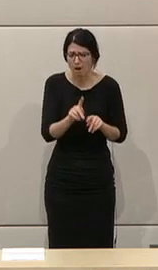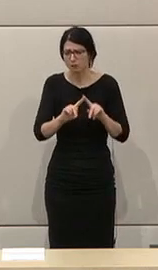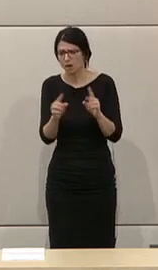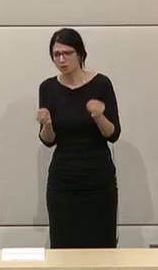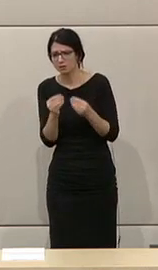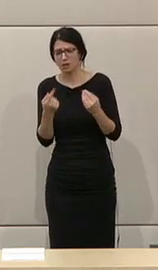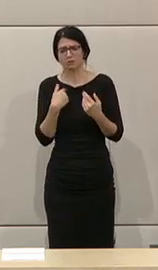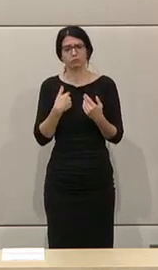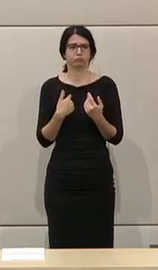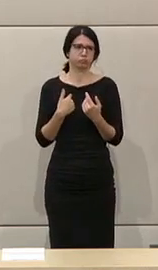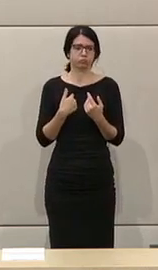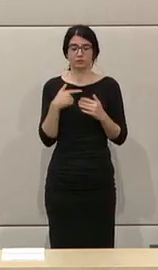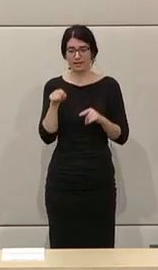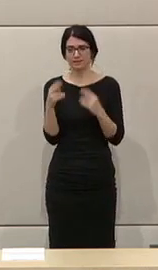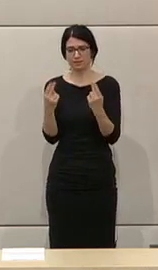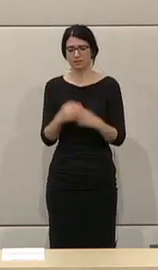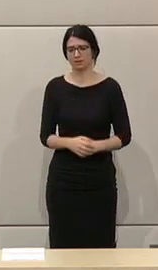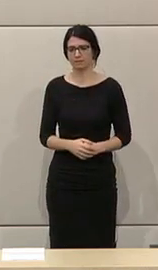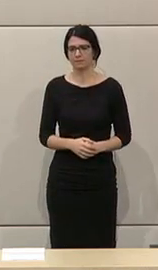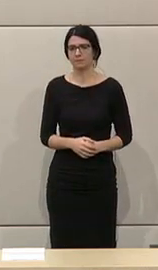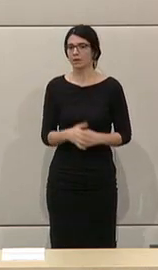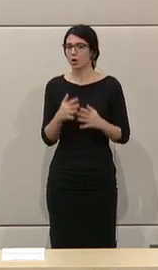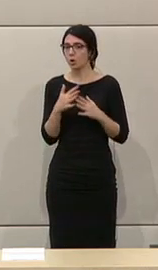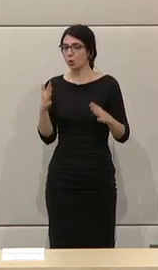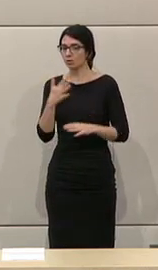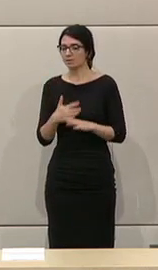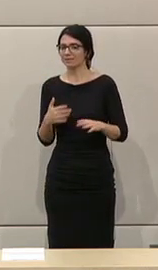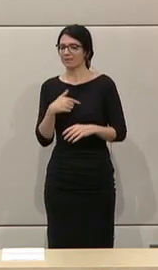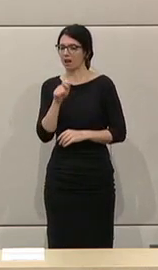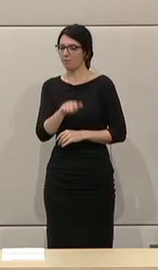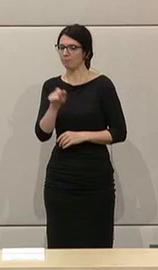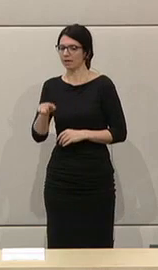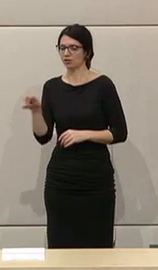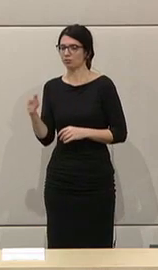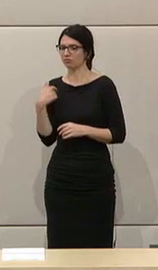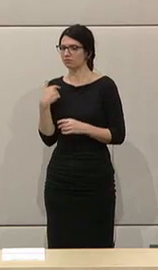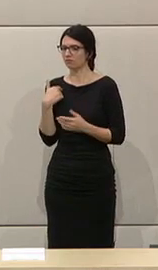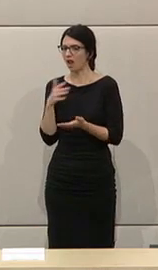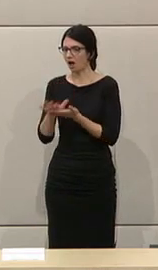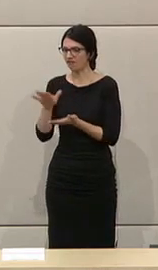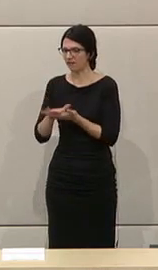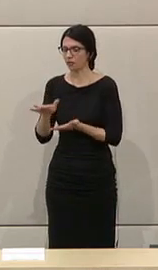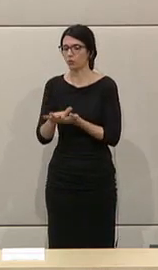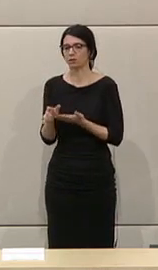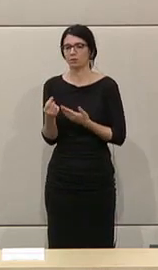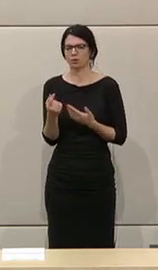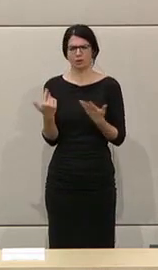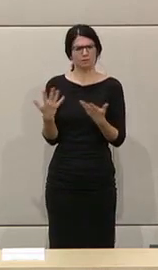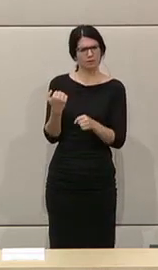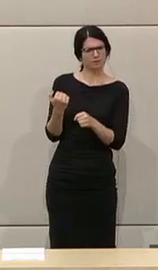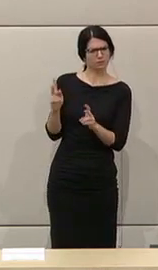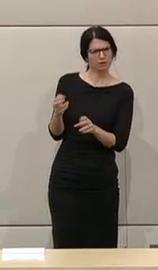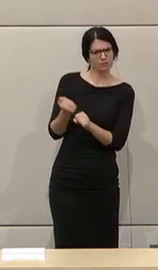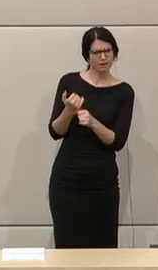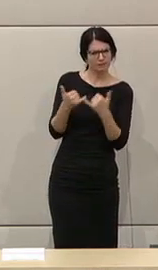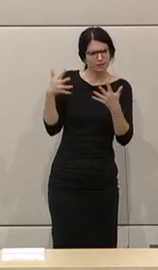Politik dort betrieben wird, wenn man sich anschaut, dass der Großteil natürlich Personalaufwendungen sind. Na, was heißt Personalaufwendung? Was kann ich dort machen? Wie